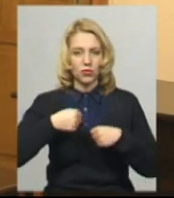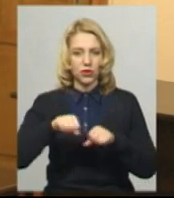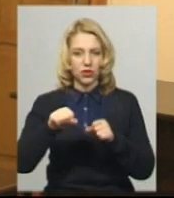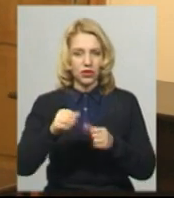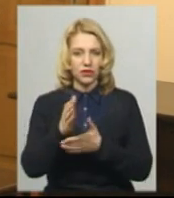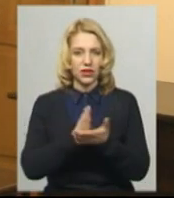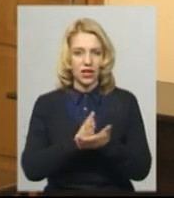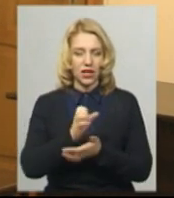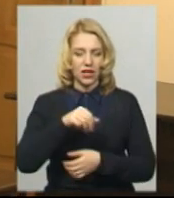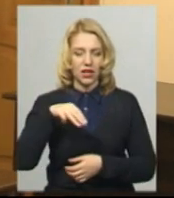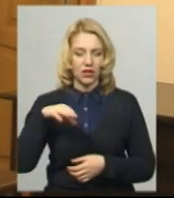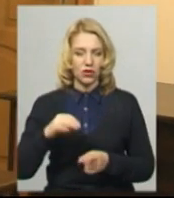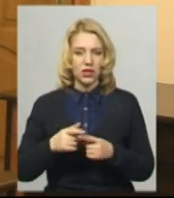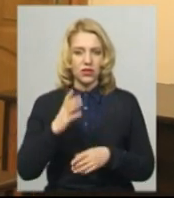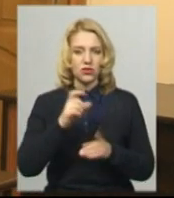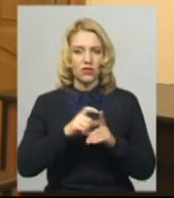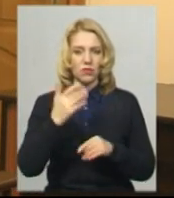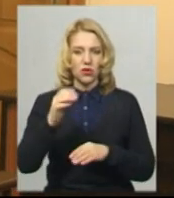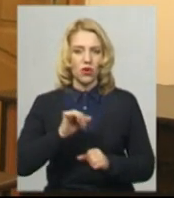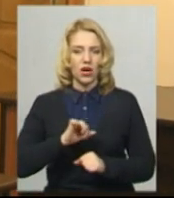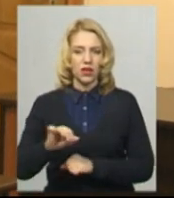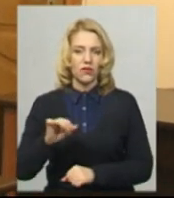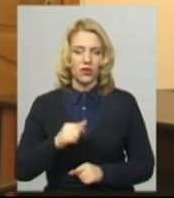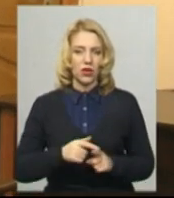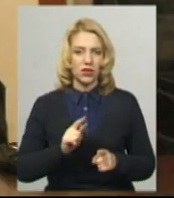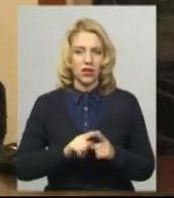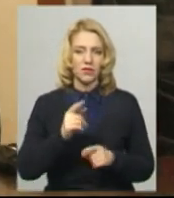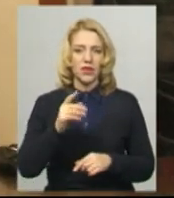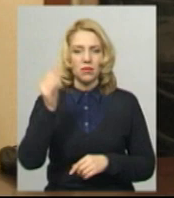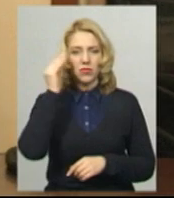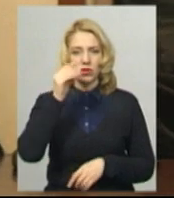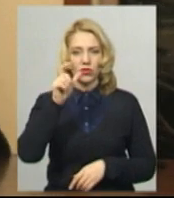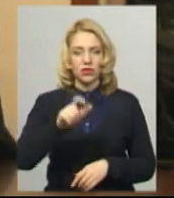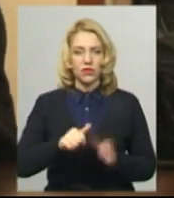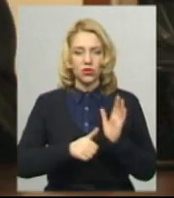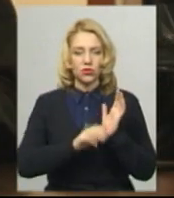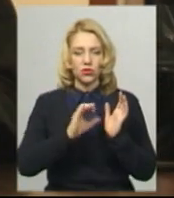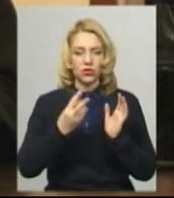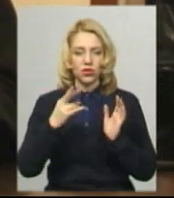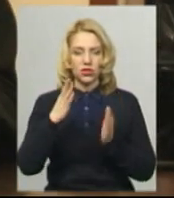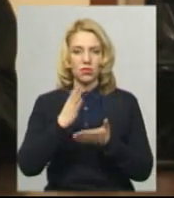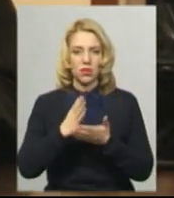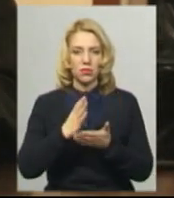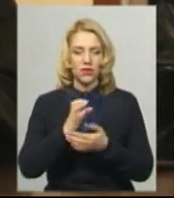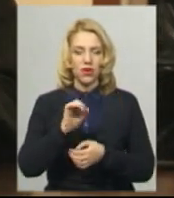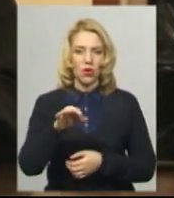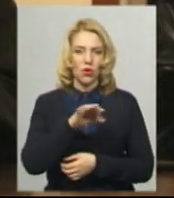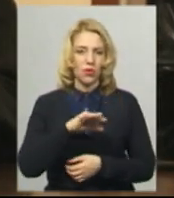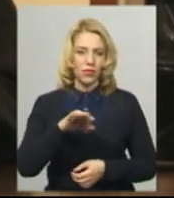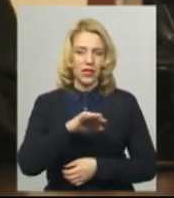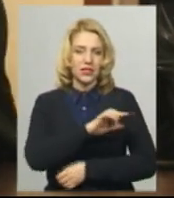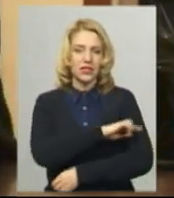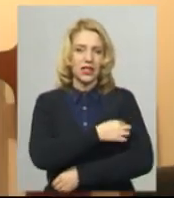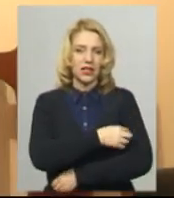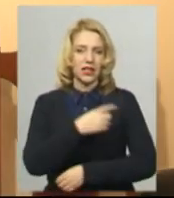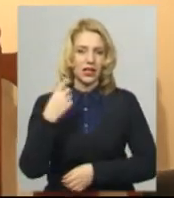'єднаних сил. За словами його адвоката Анатолія Стасишина, підозрюваний з 6 січня перебуває у обласній клінічній лікарні Житомирської